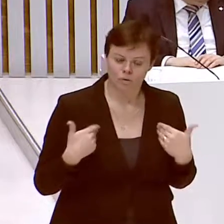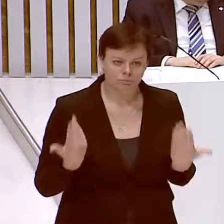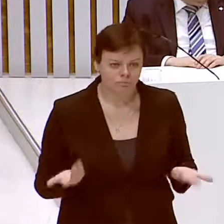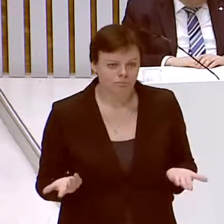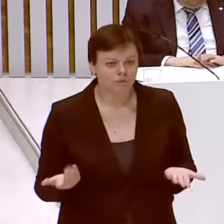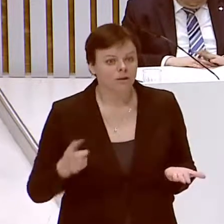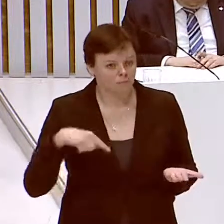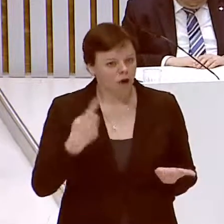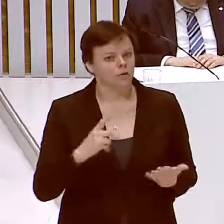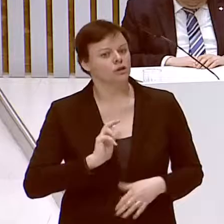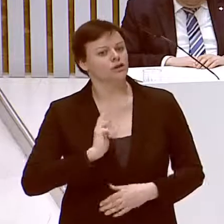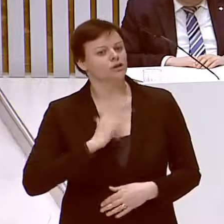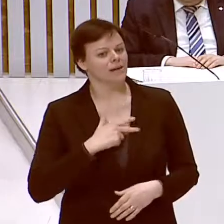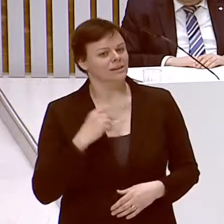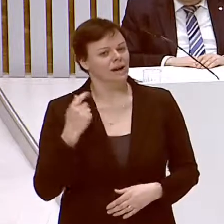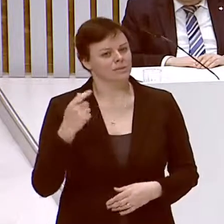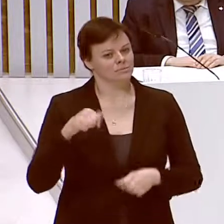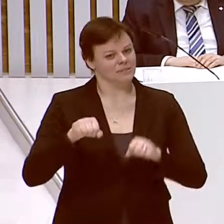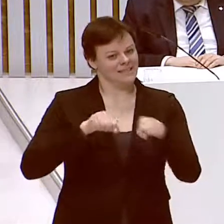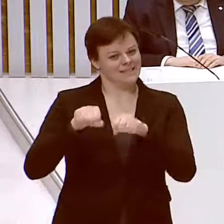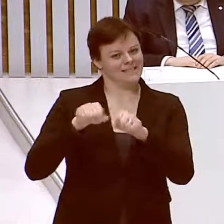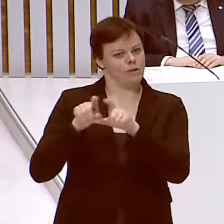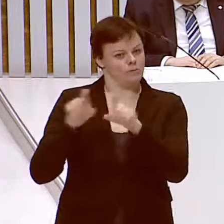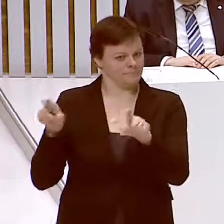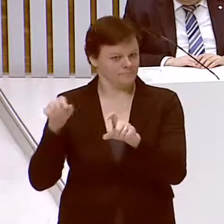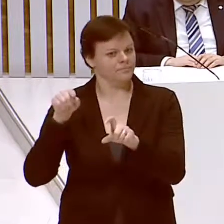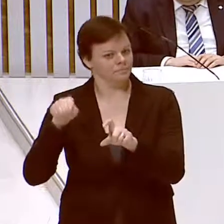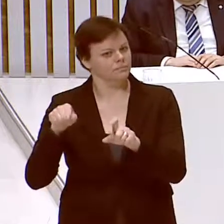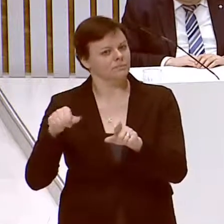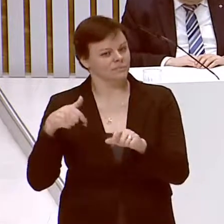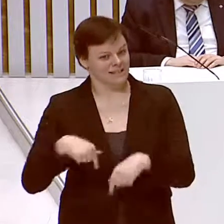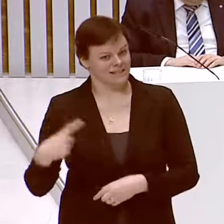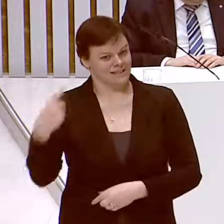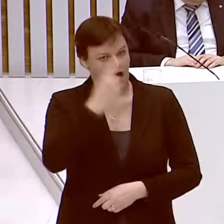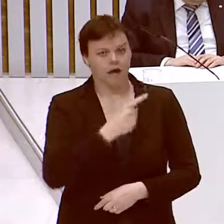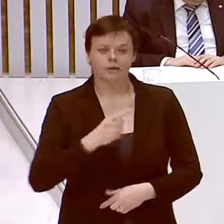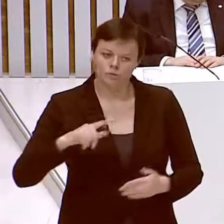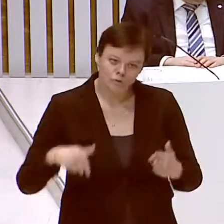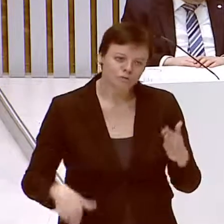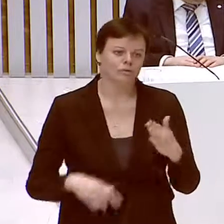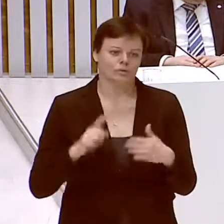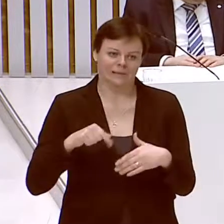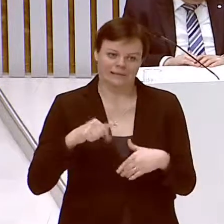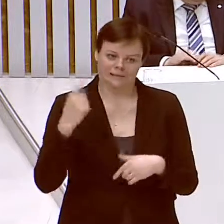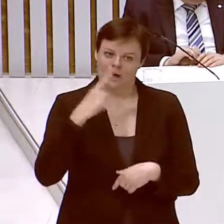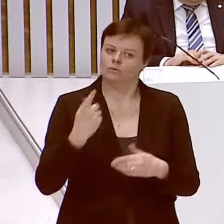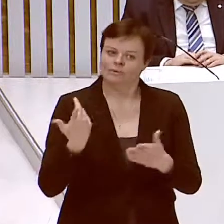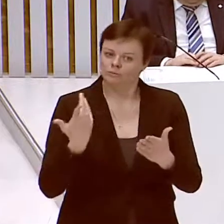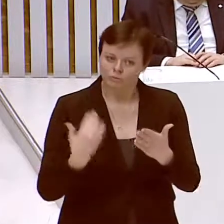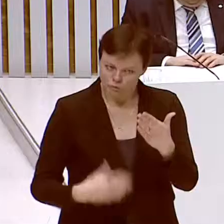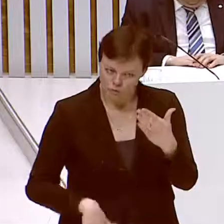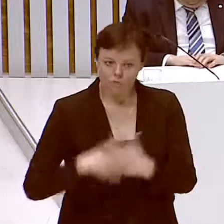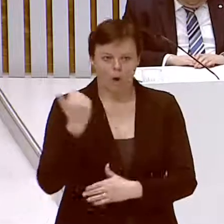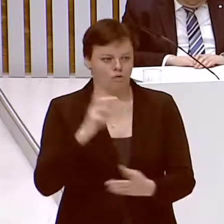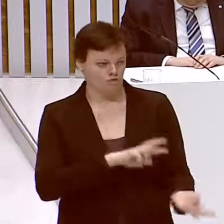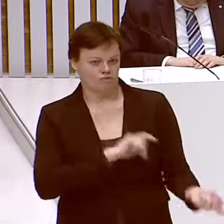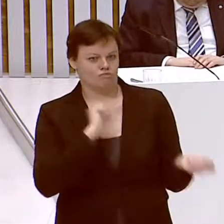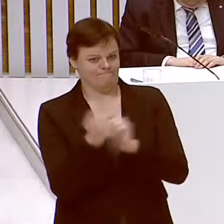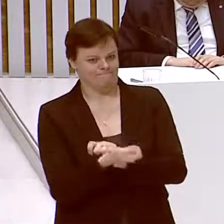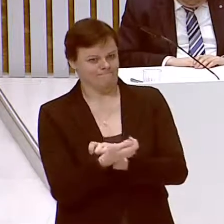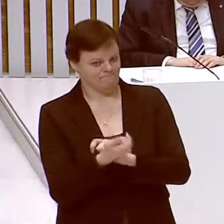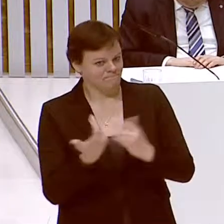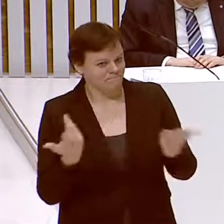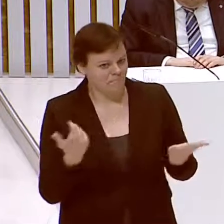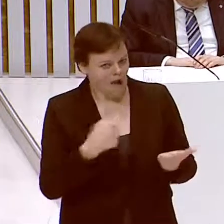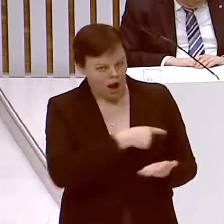das Sozialministerium dieses Jahr das Gesetz komplett nochmal novelliert mit den dementsprechenden Änderungen, die wir uns alle vorstellen.